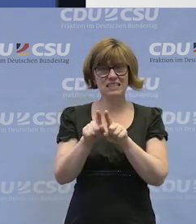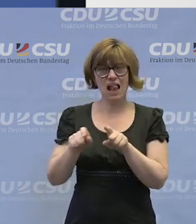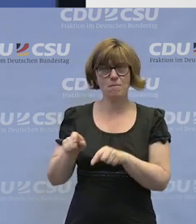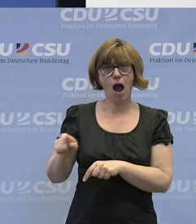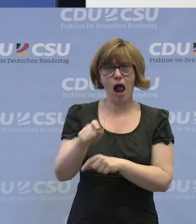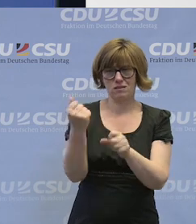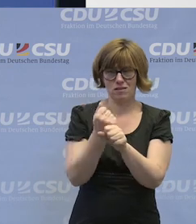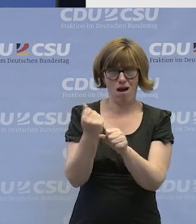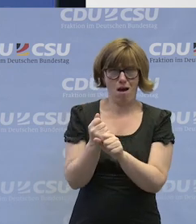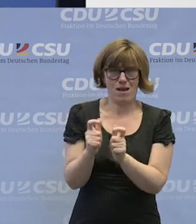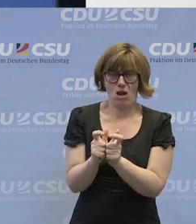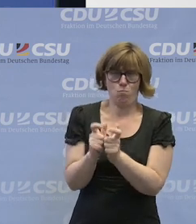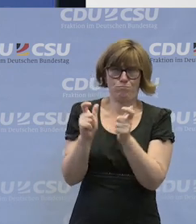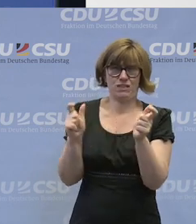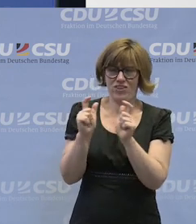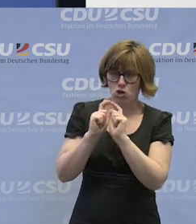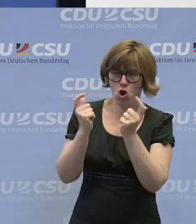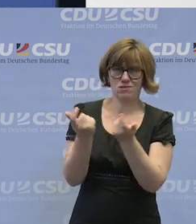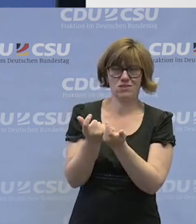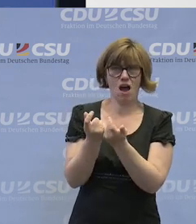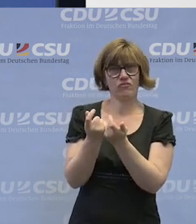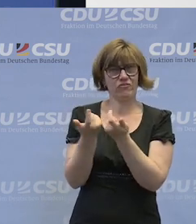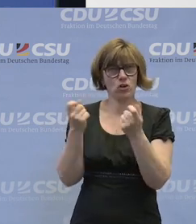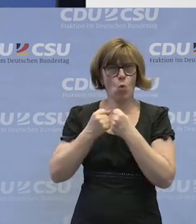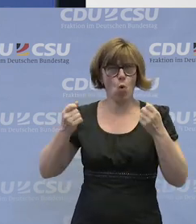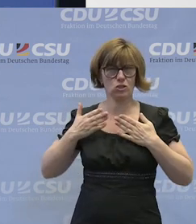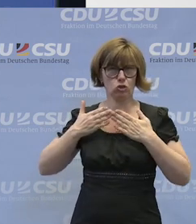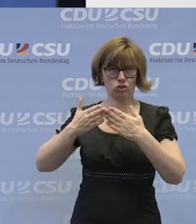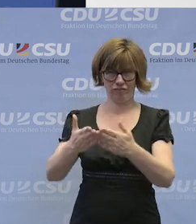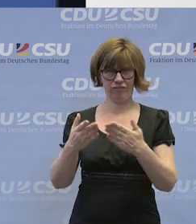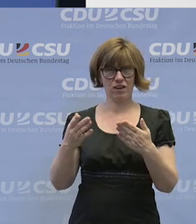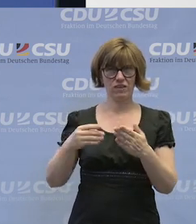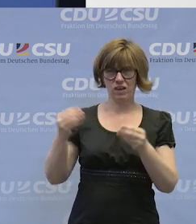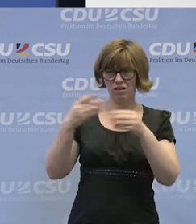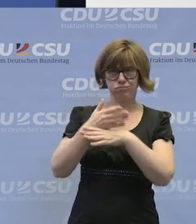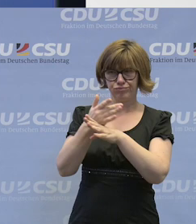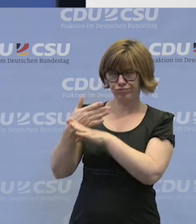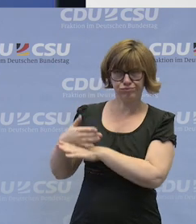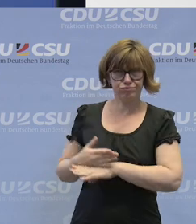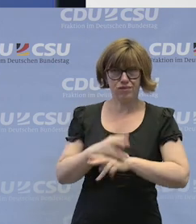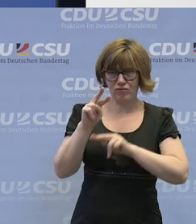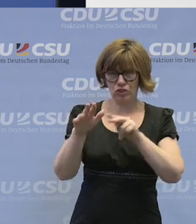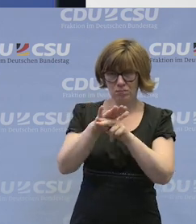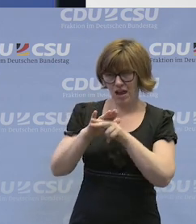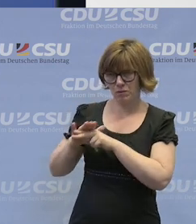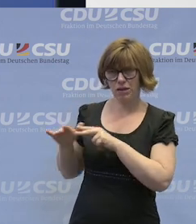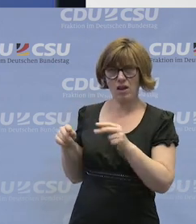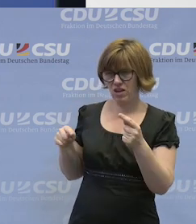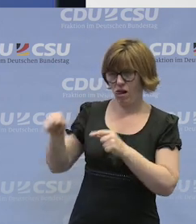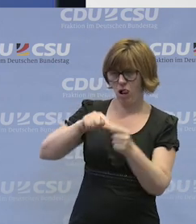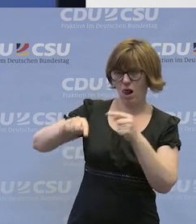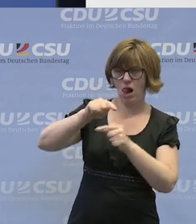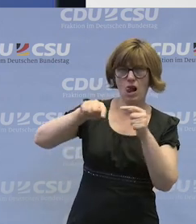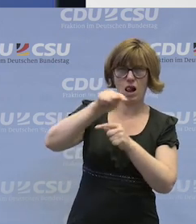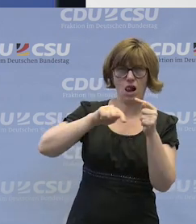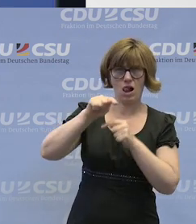Alsterarbeit, auch ein riesiges Konzern, ein riesiger Öltanker, der aufgeteilt ist durch viele kleine einzelne Bereiche, die sich gegenseitig immer wieder